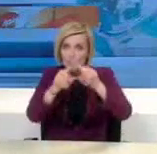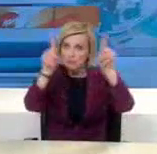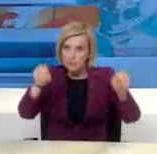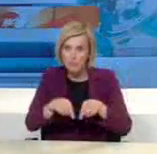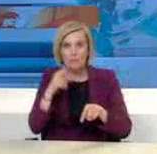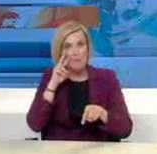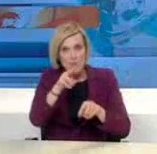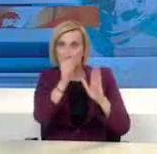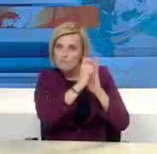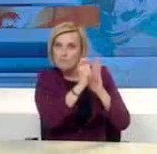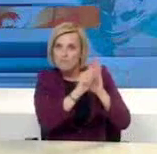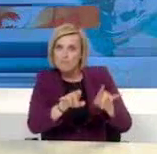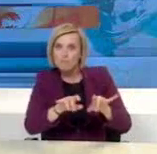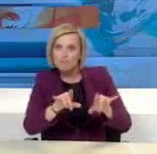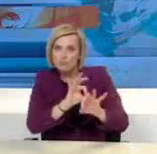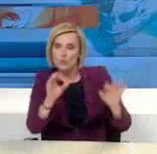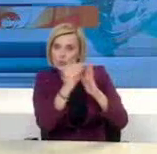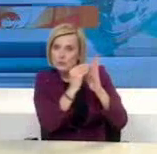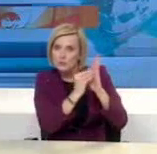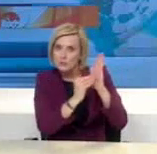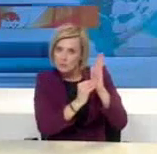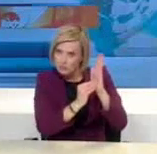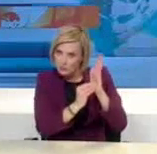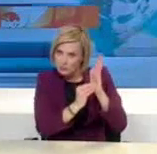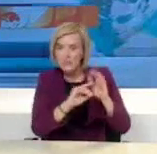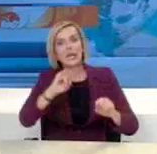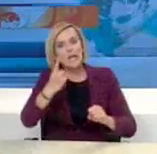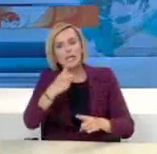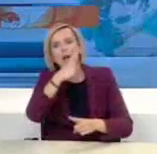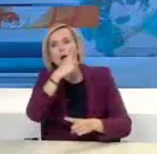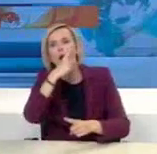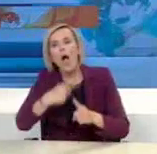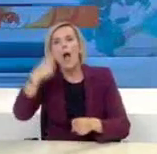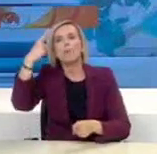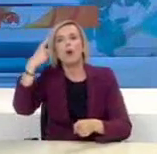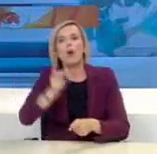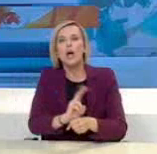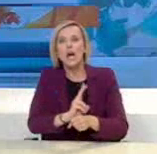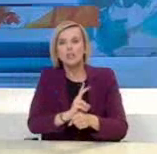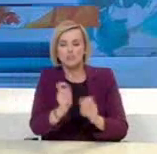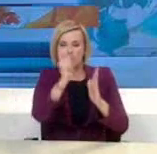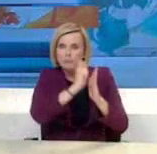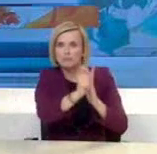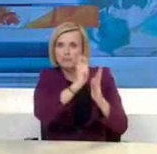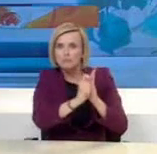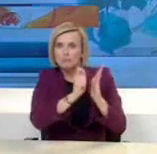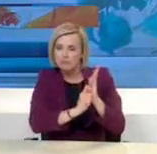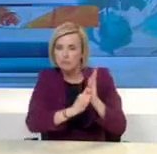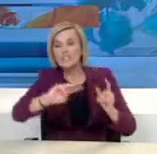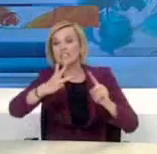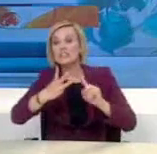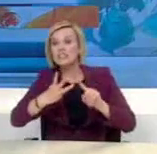στο οποίο μπορεί κανείς να γράψει απλώς μία δήλωση με αυτά τα στοιχεία, με το ονοματεπώνυμό του. Και ο τρίτος τρόπος